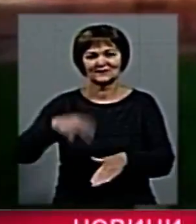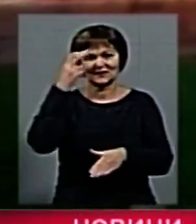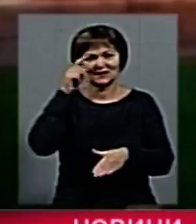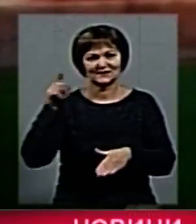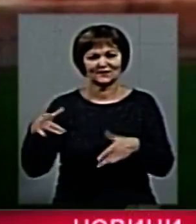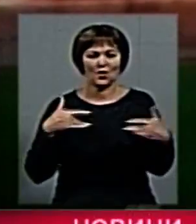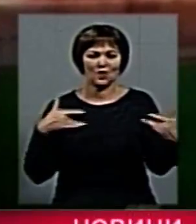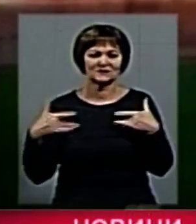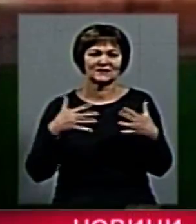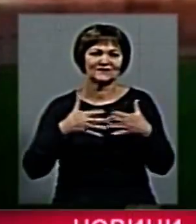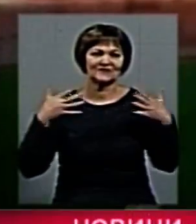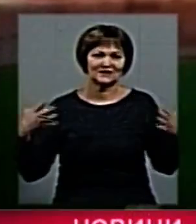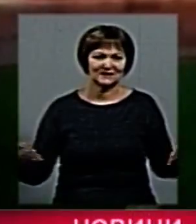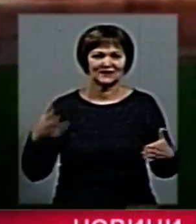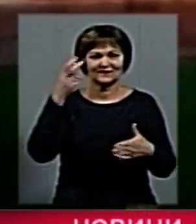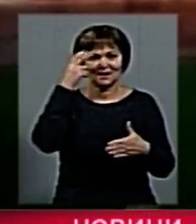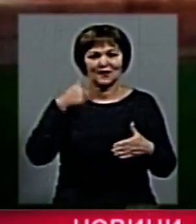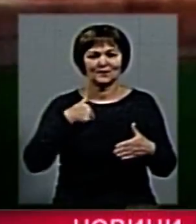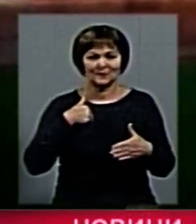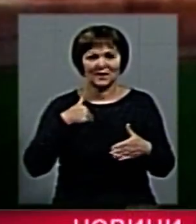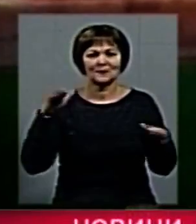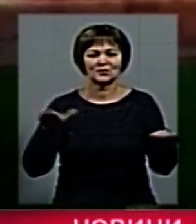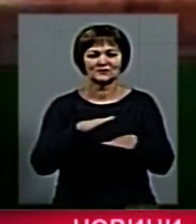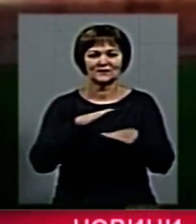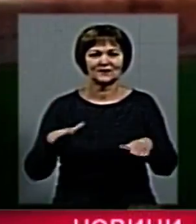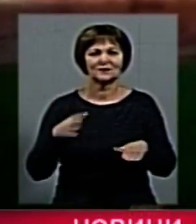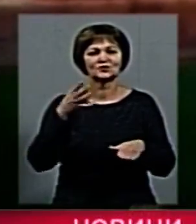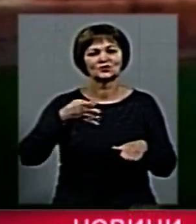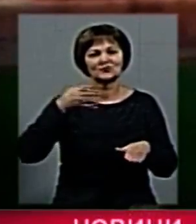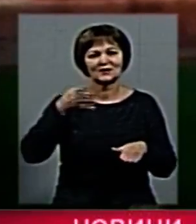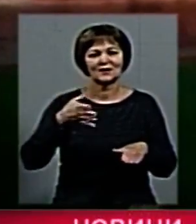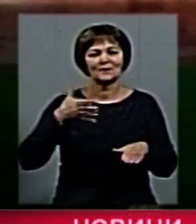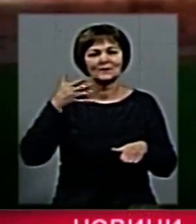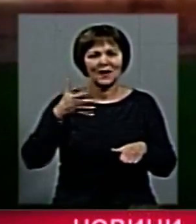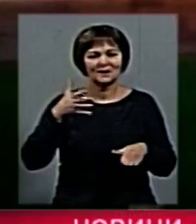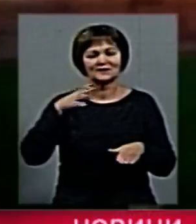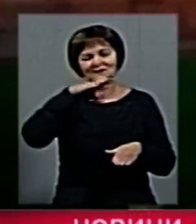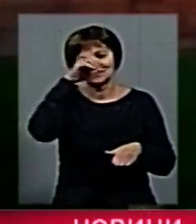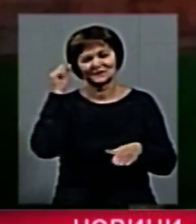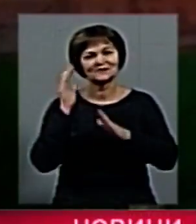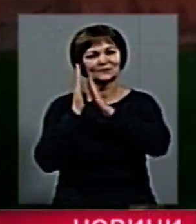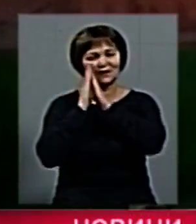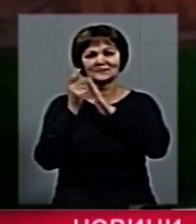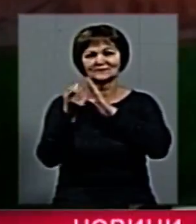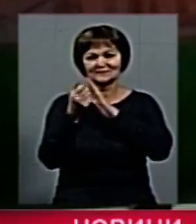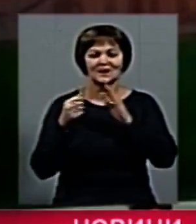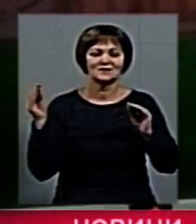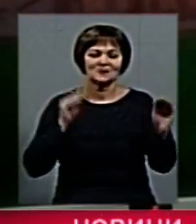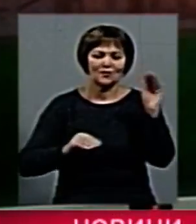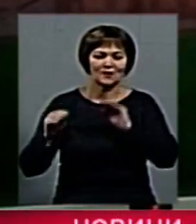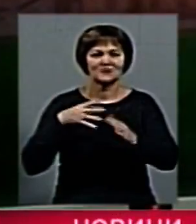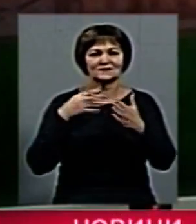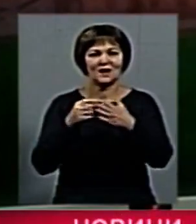концерту в Великому в Києві. Ми поспали 4-5 годин, кому як вдалося. Зібрали свій